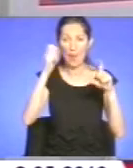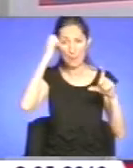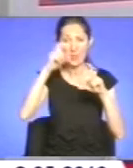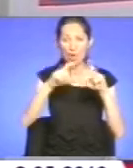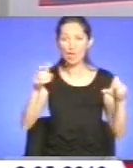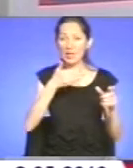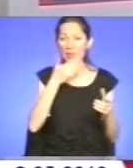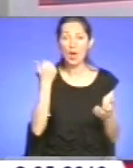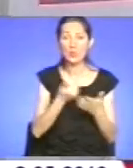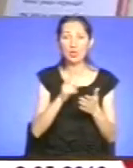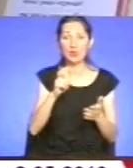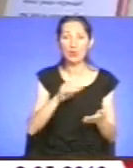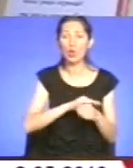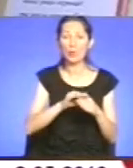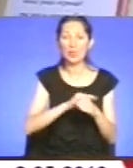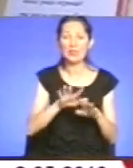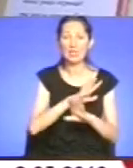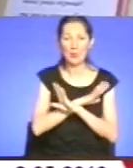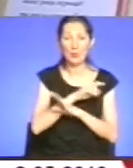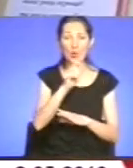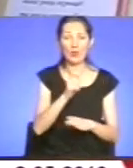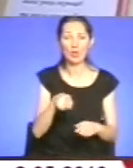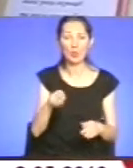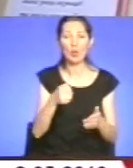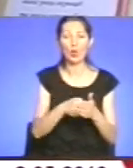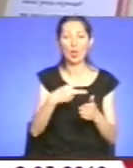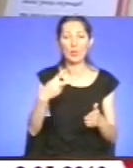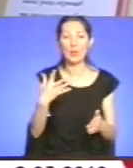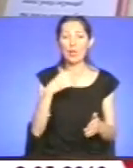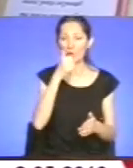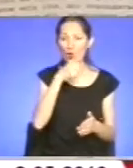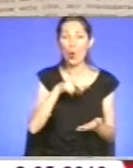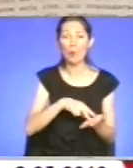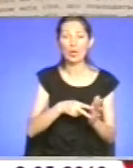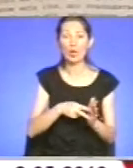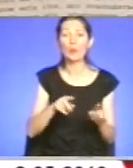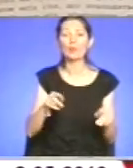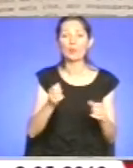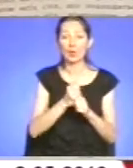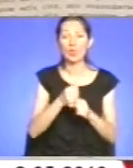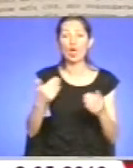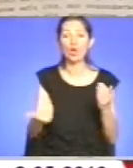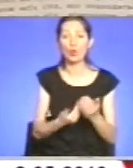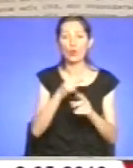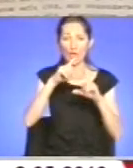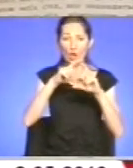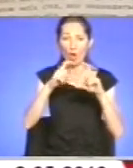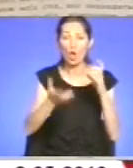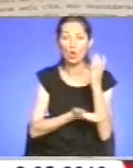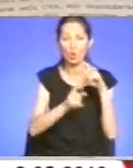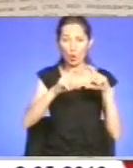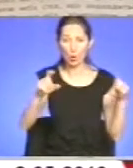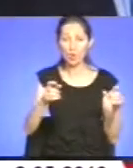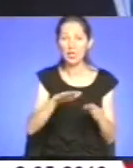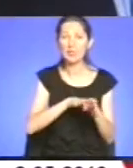прізвищ загиблих у війні. Тому до 2015 року планують встановити нові дошки з повним переліком полеглих